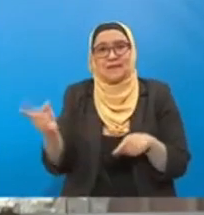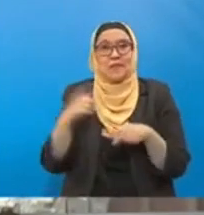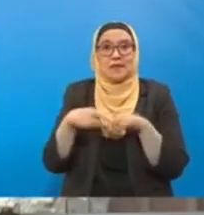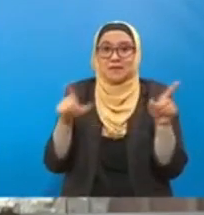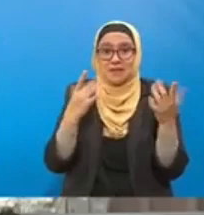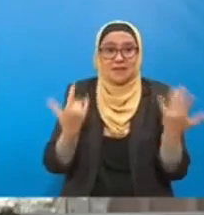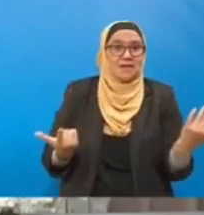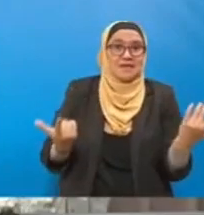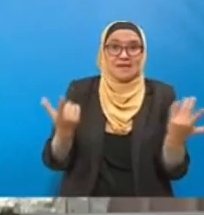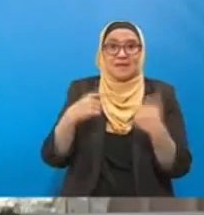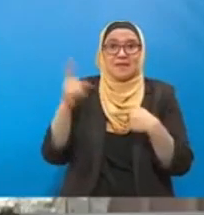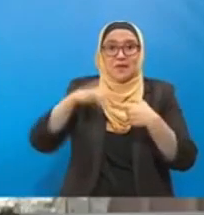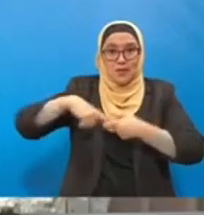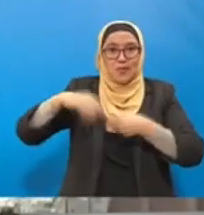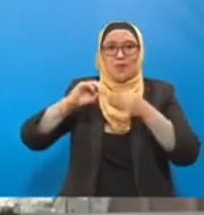jadi saya akan jawab, saya bertulis pada yang bermak. Terima kasih.